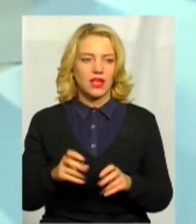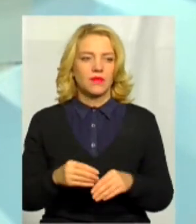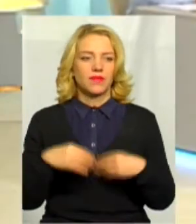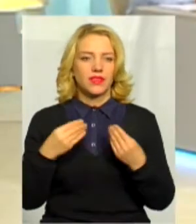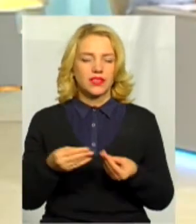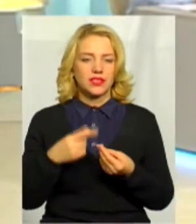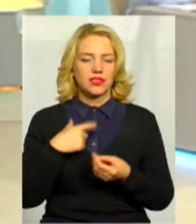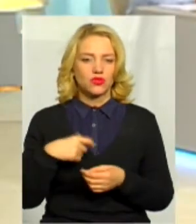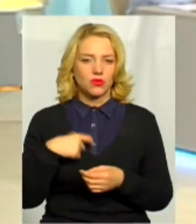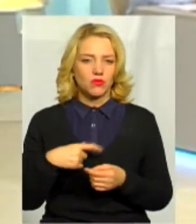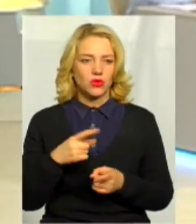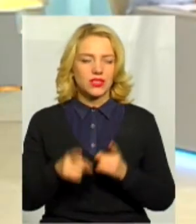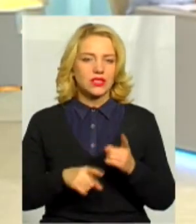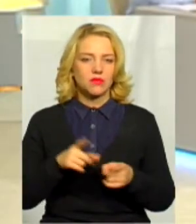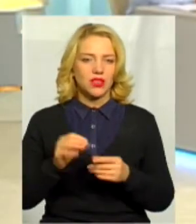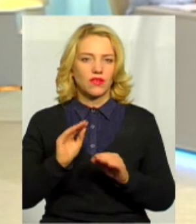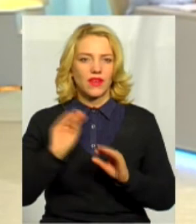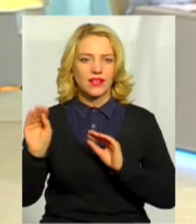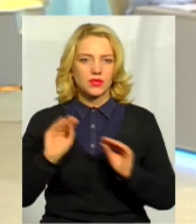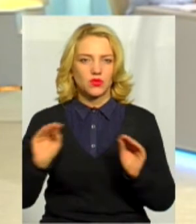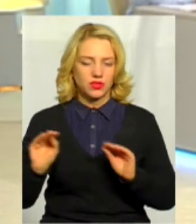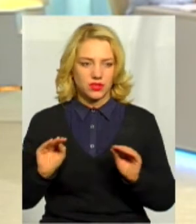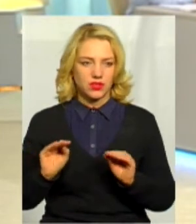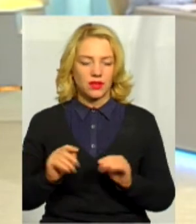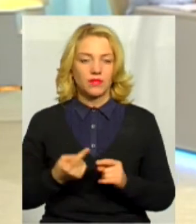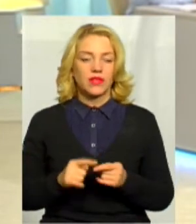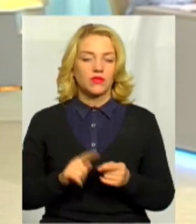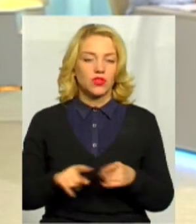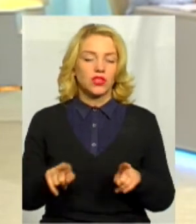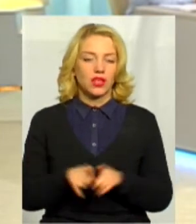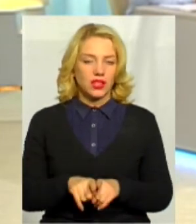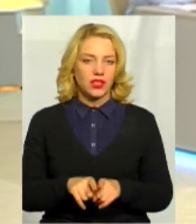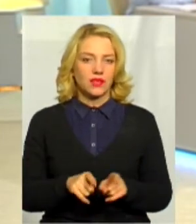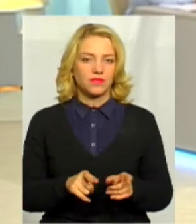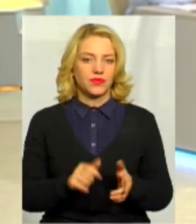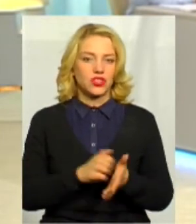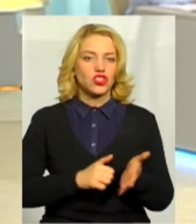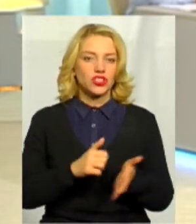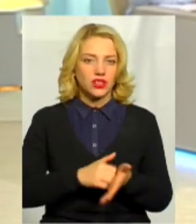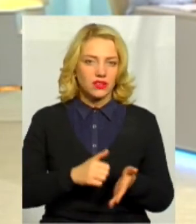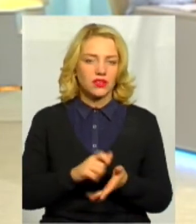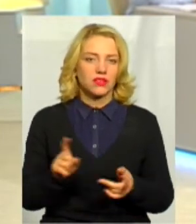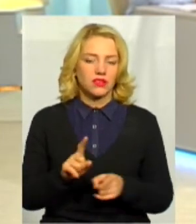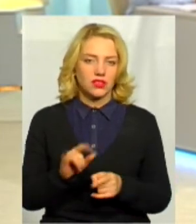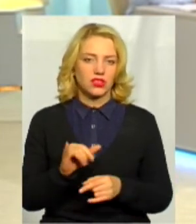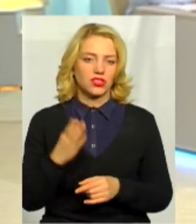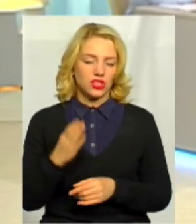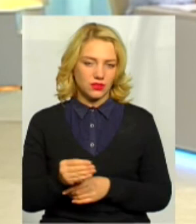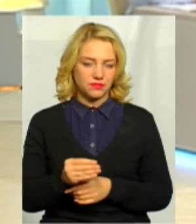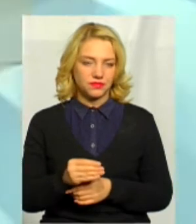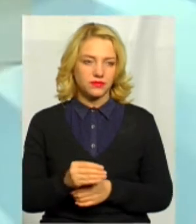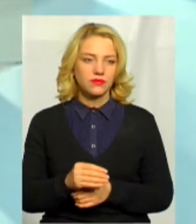зміни в експозиції. От, власне, всі такі чинники, ну і ще, звісно,